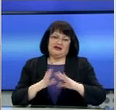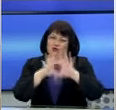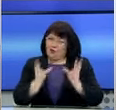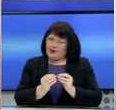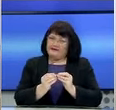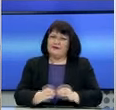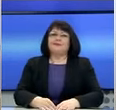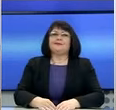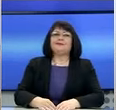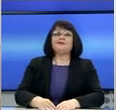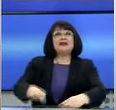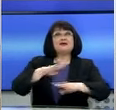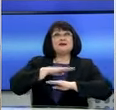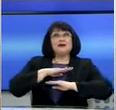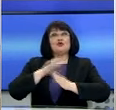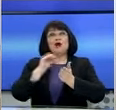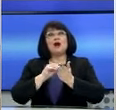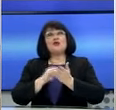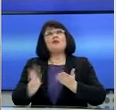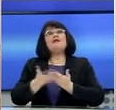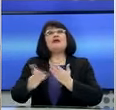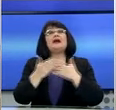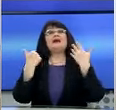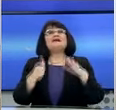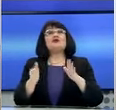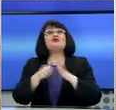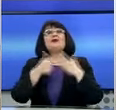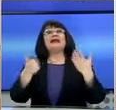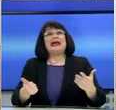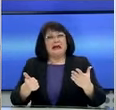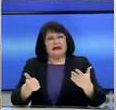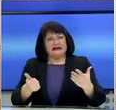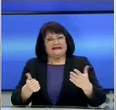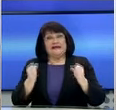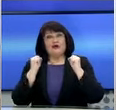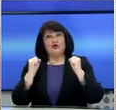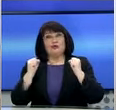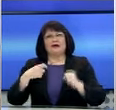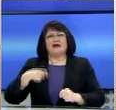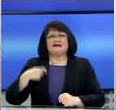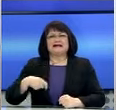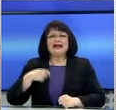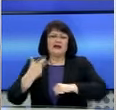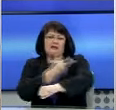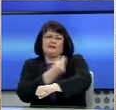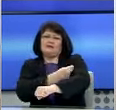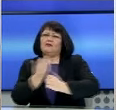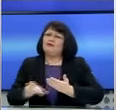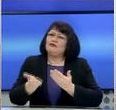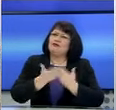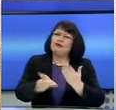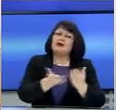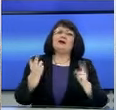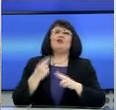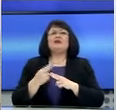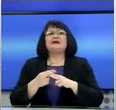Παράλληλα, οι ένοπλες δυνάμεις συνδράμουν με 616 υγειονομικά στελέχη τους στη διαδικασία εμβολιασμού, ενώ σημαντική